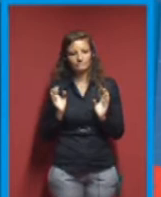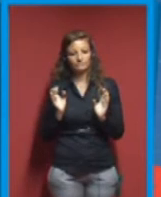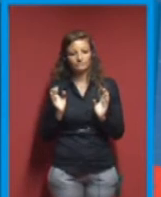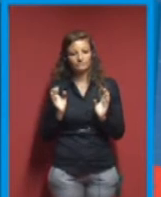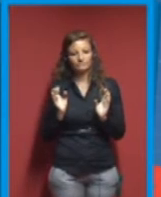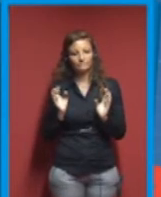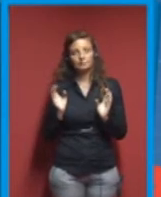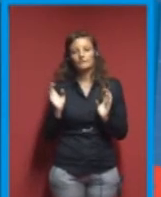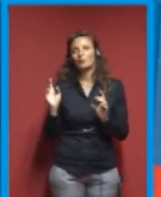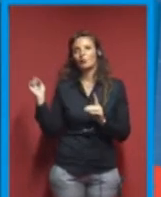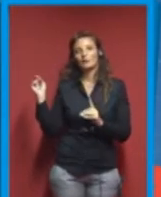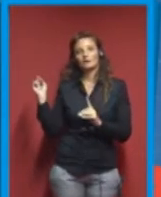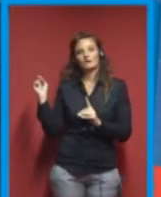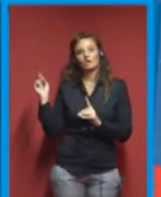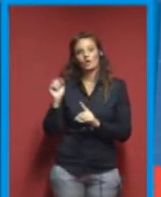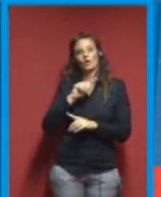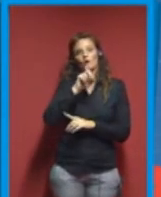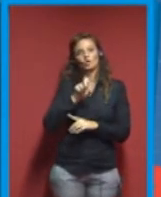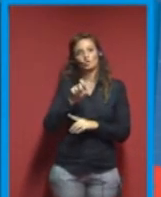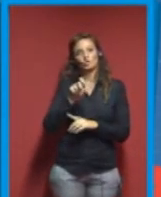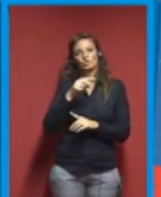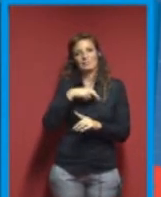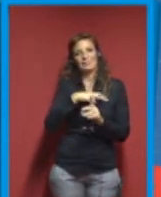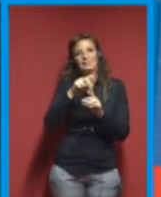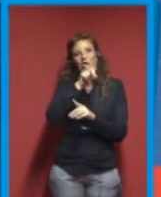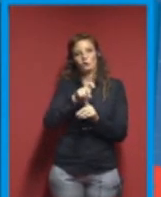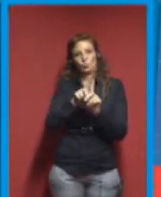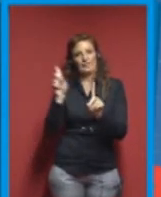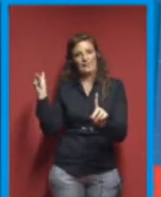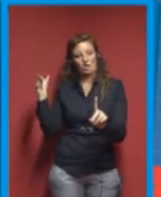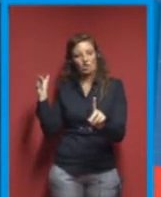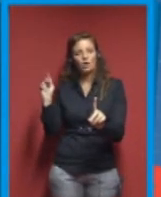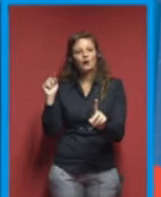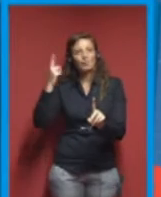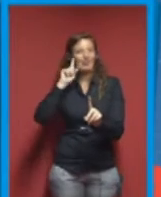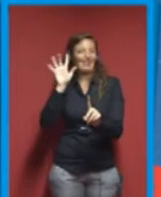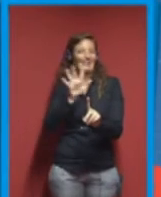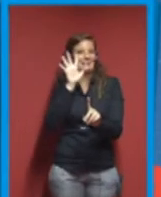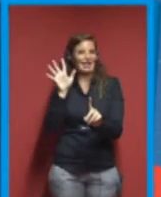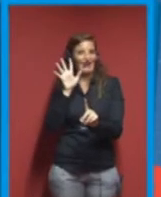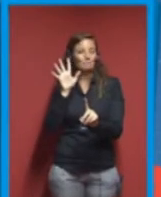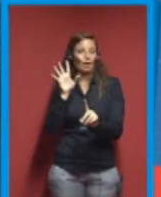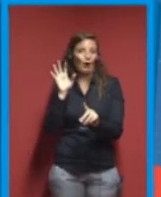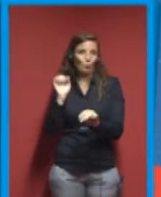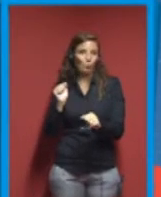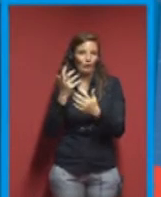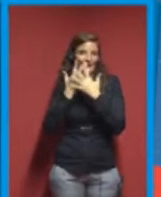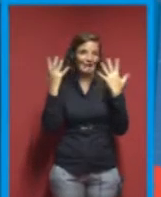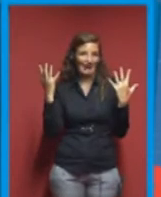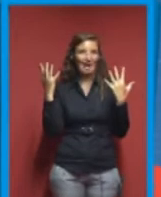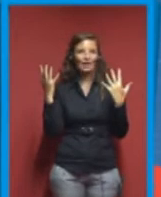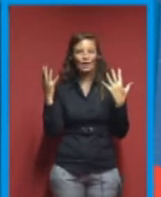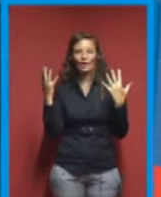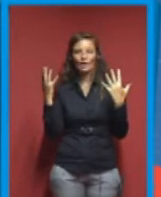Questo è un esempio che può essere chiaro per poter